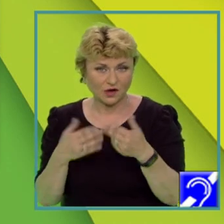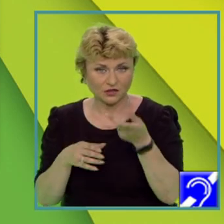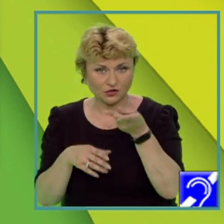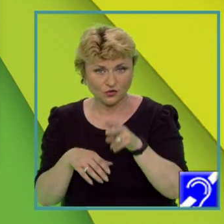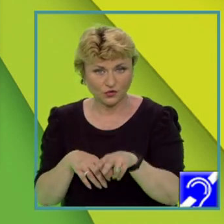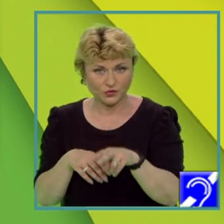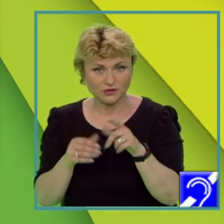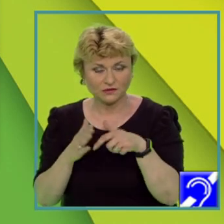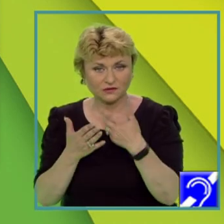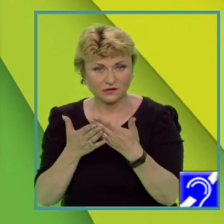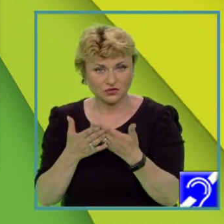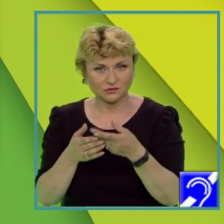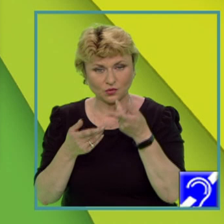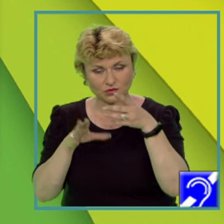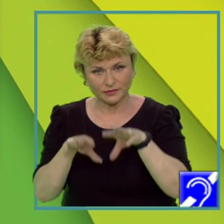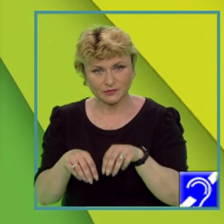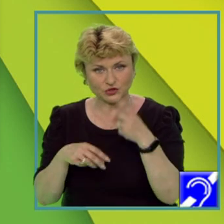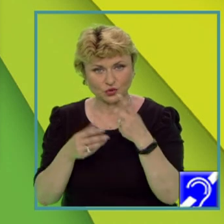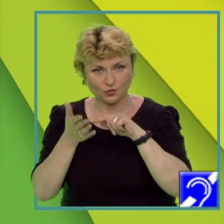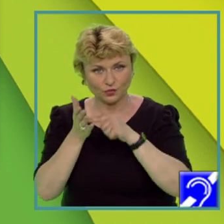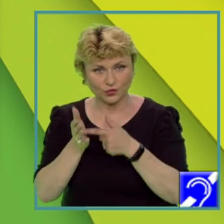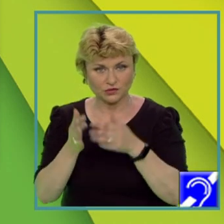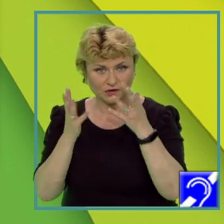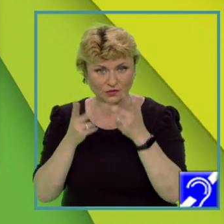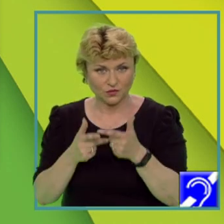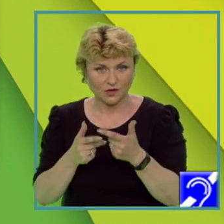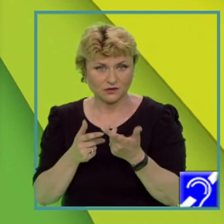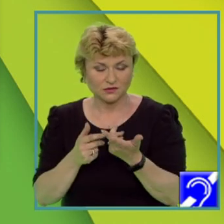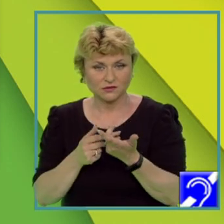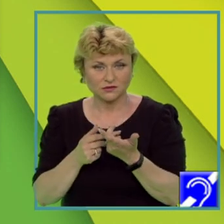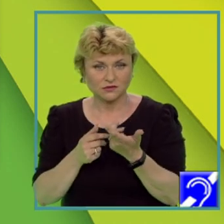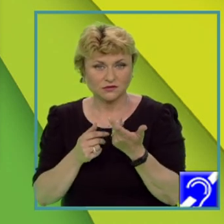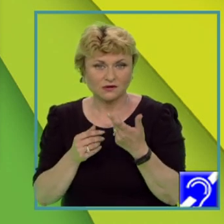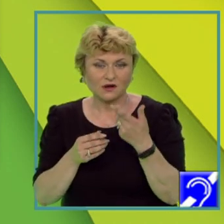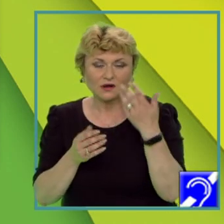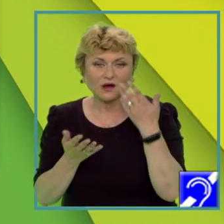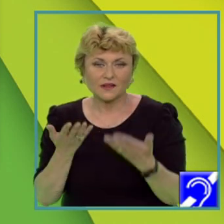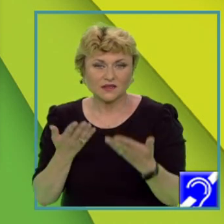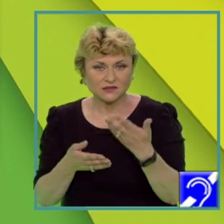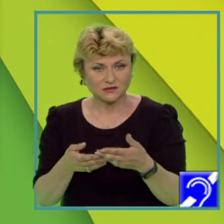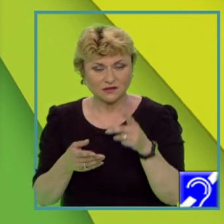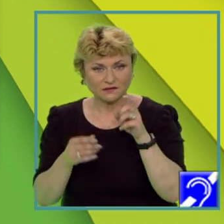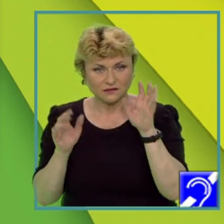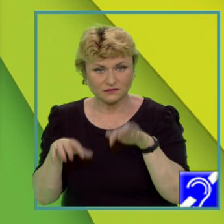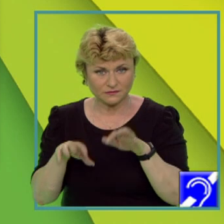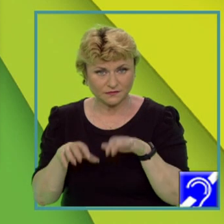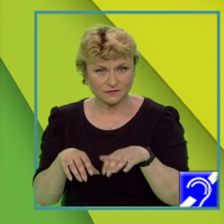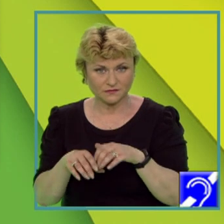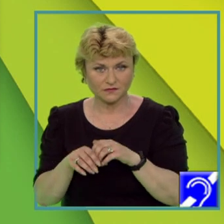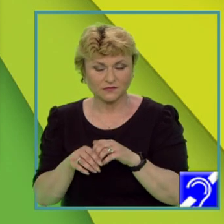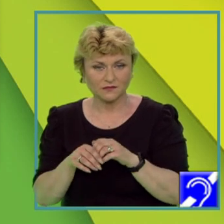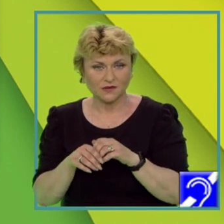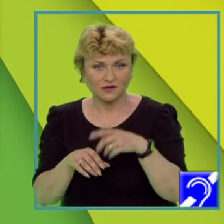dintre acestea veți primi două puncte. Calculați diferența dintre cantitățile medii de precipitații ce cad în lunile